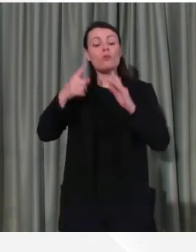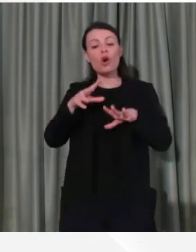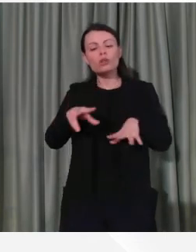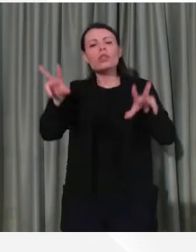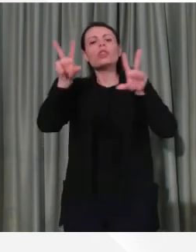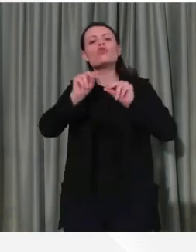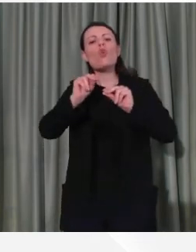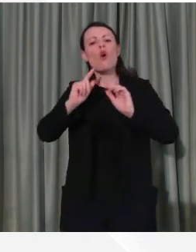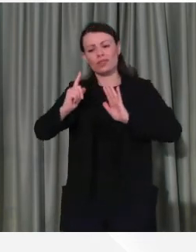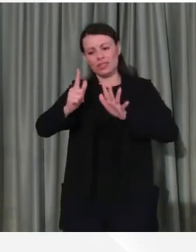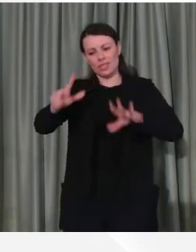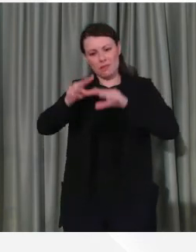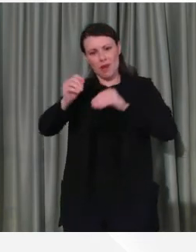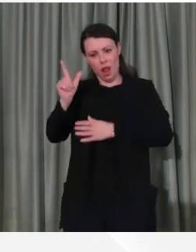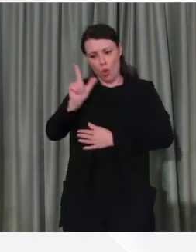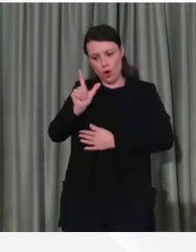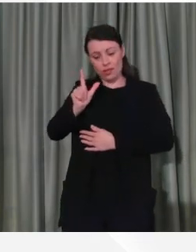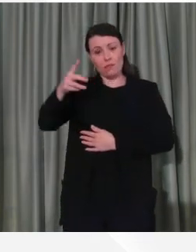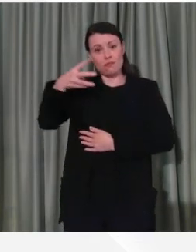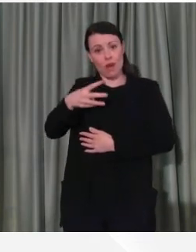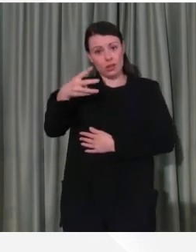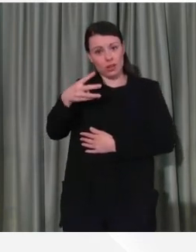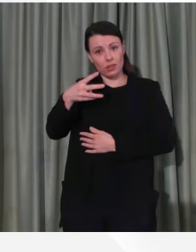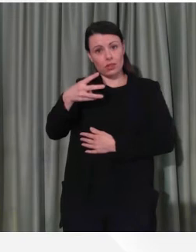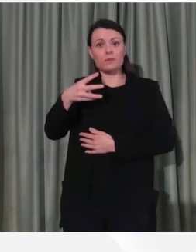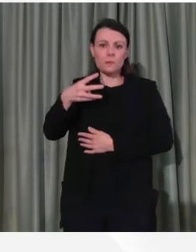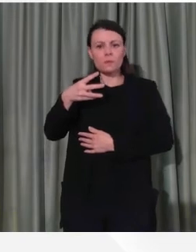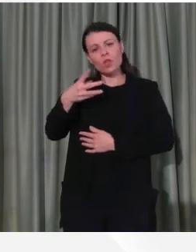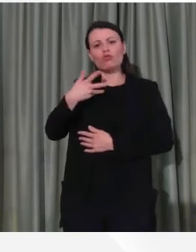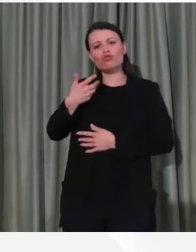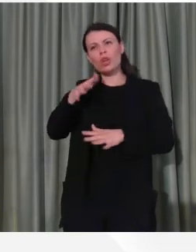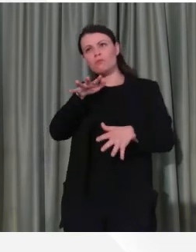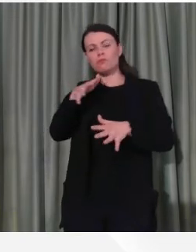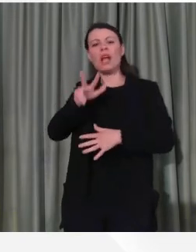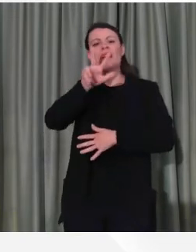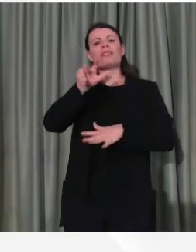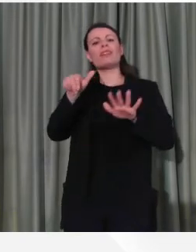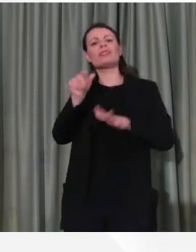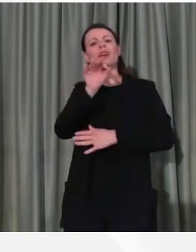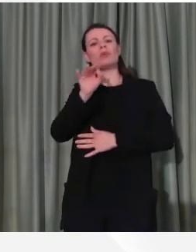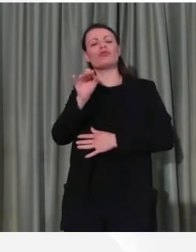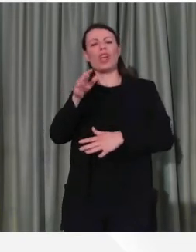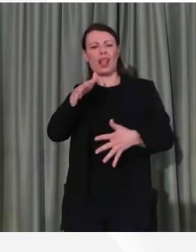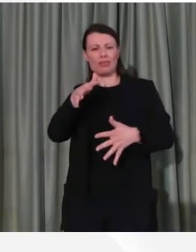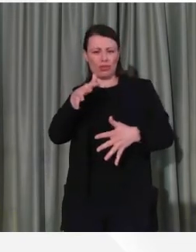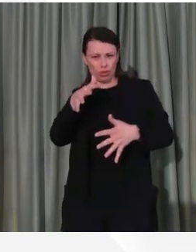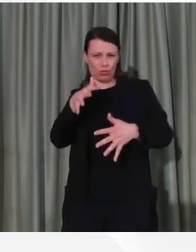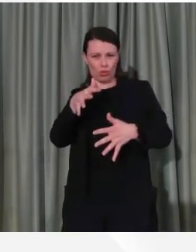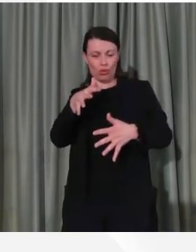settimana con lunedì e martedì in cui era un 36 per cento scarso. Ieri purtroppo